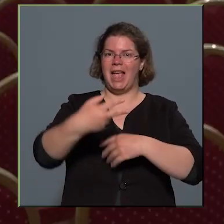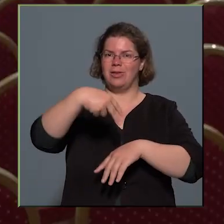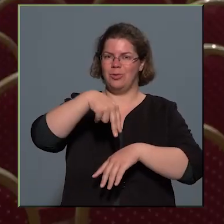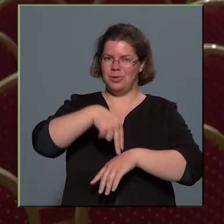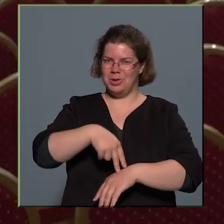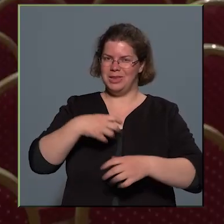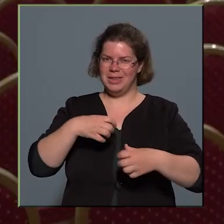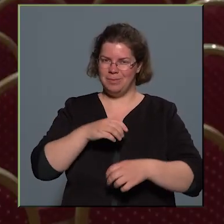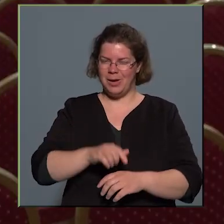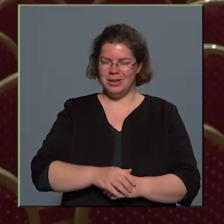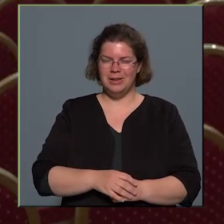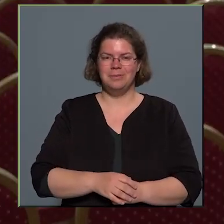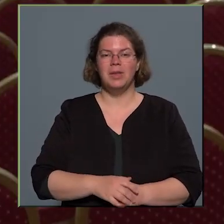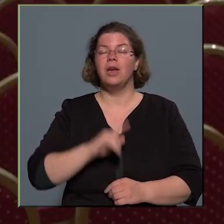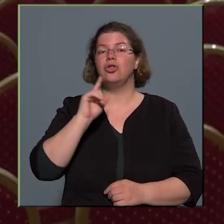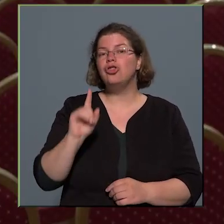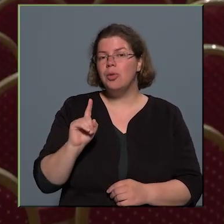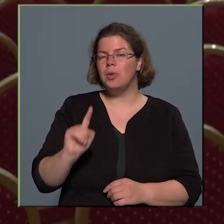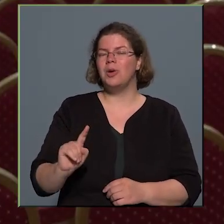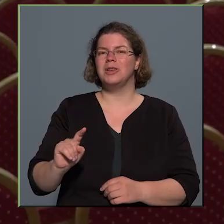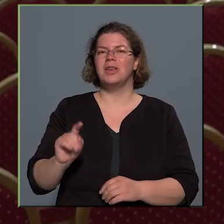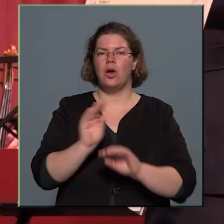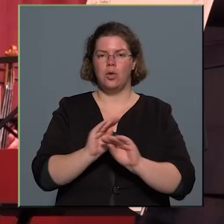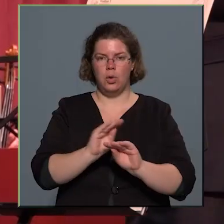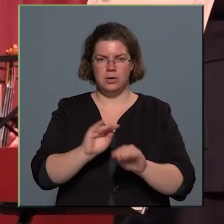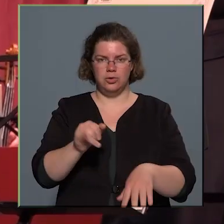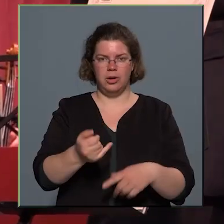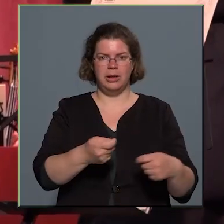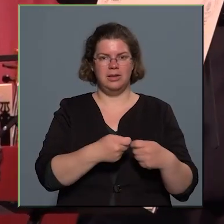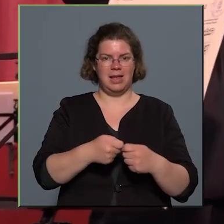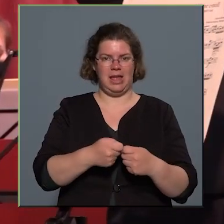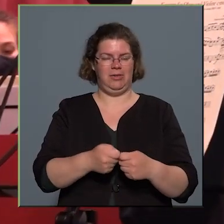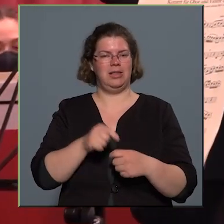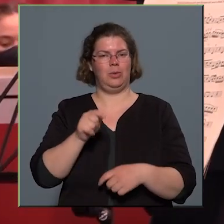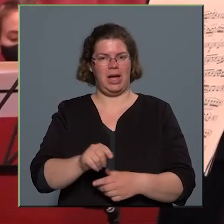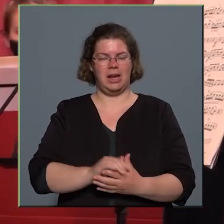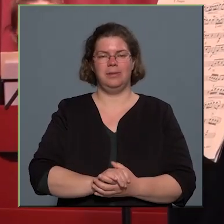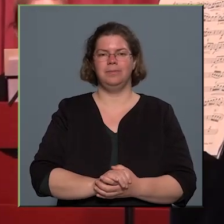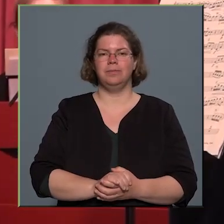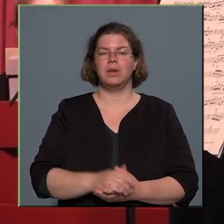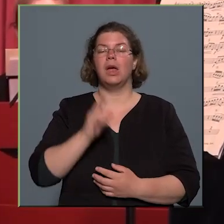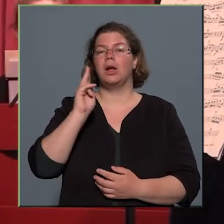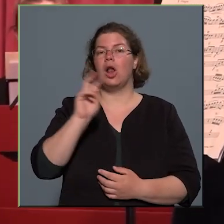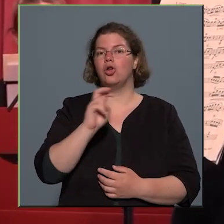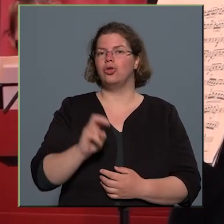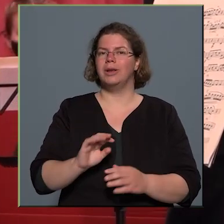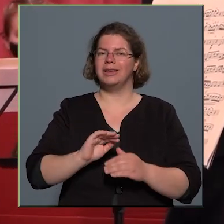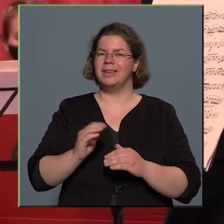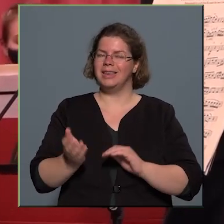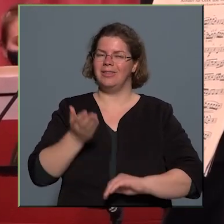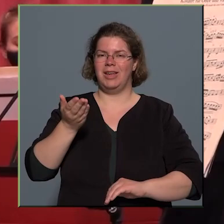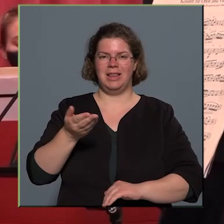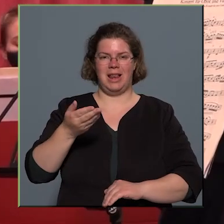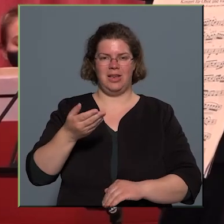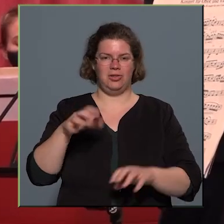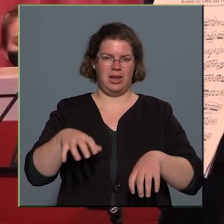színpadra, sőt, kurzusokat is szerveztünk erre. Kalló Zsolt kivételes tehetségű hegedű